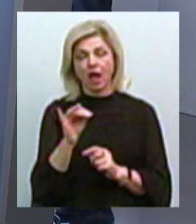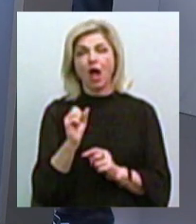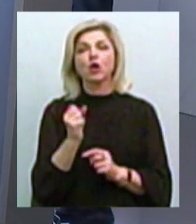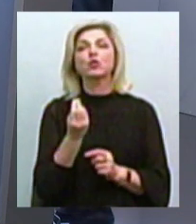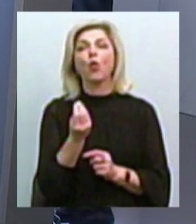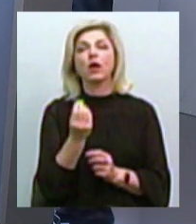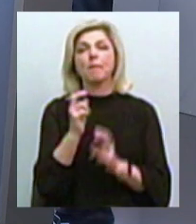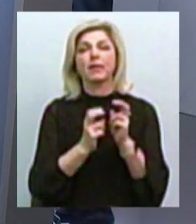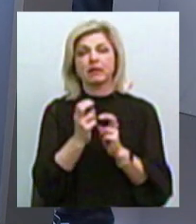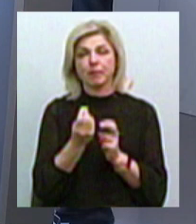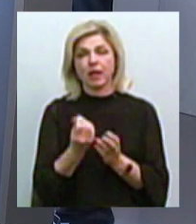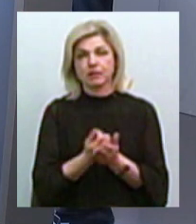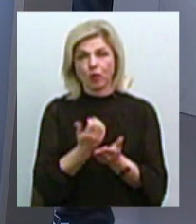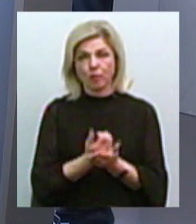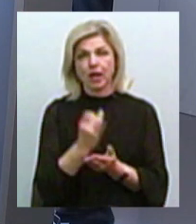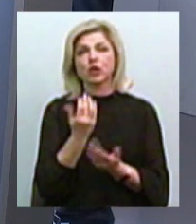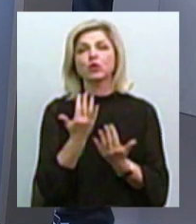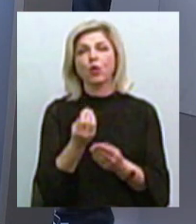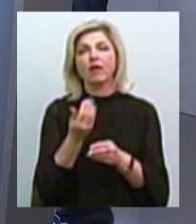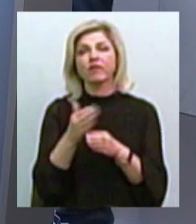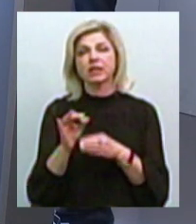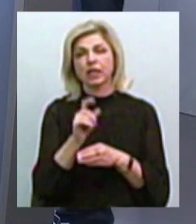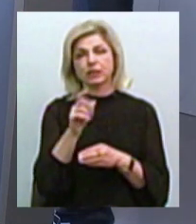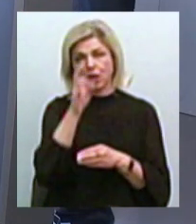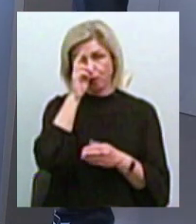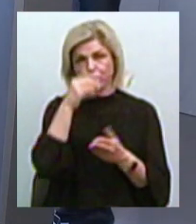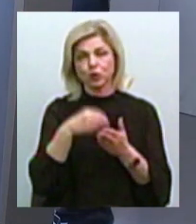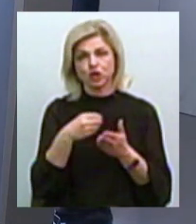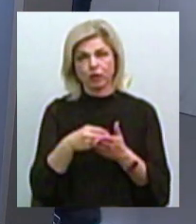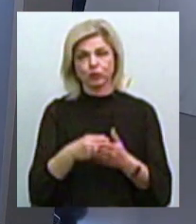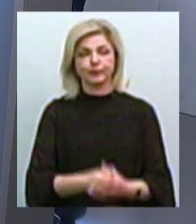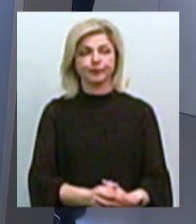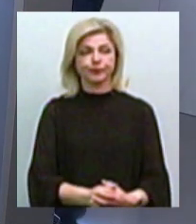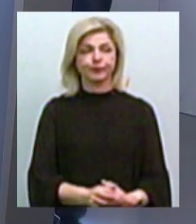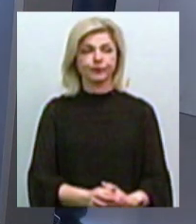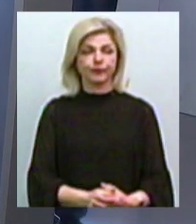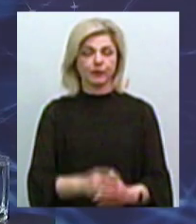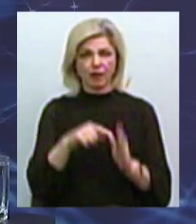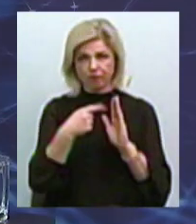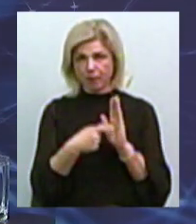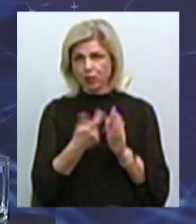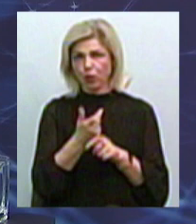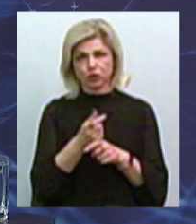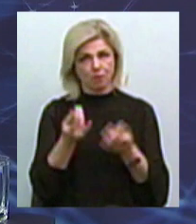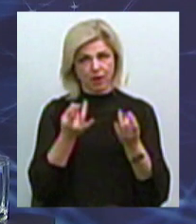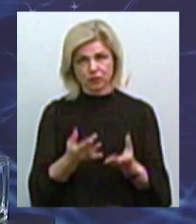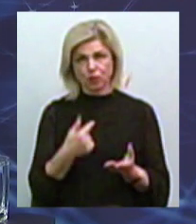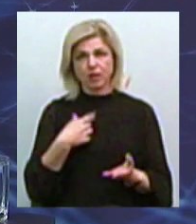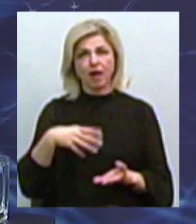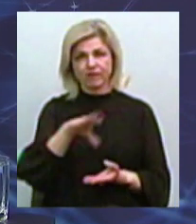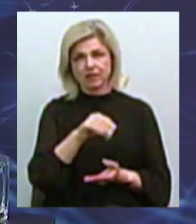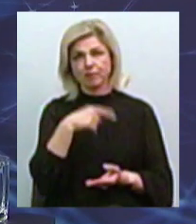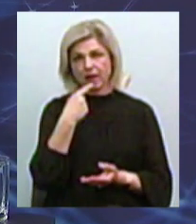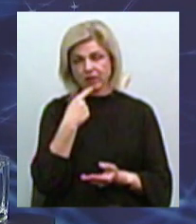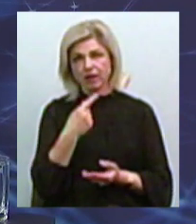скільки відділяється з міського бюджету? Можете сьогодні сказати? Вопрос дуже простой. Я всім говорив об цьому.